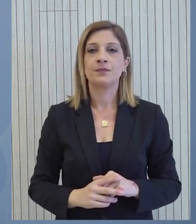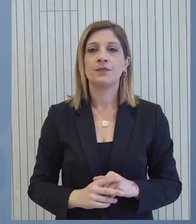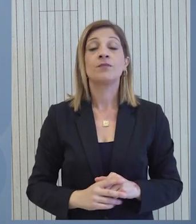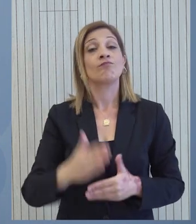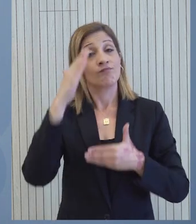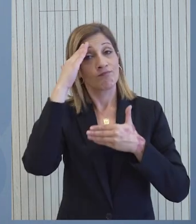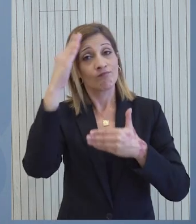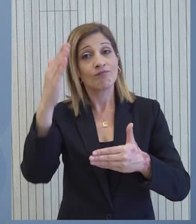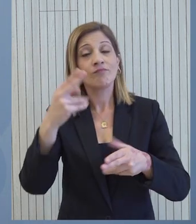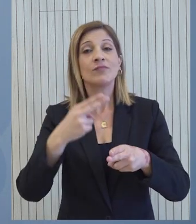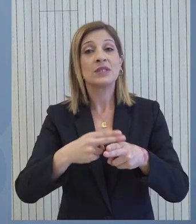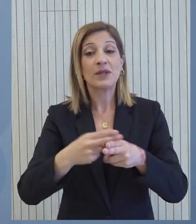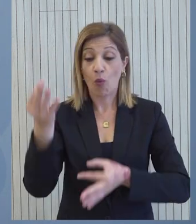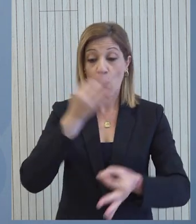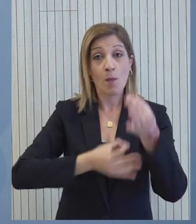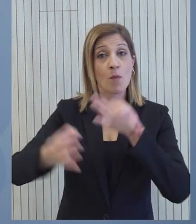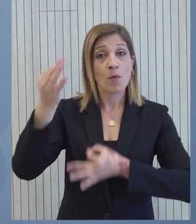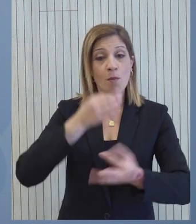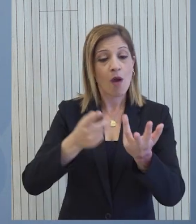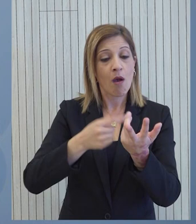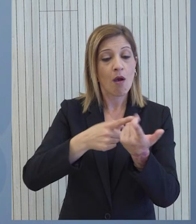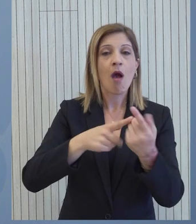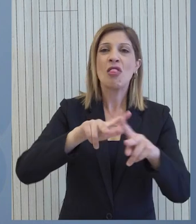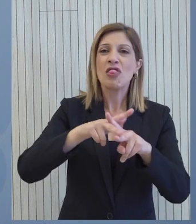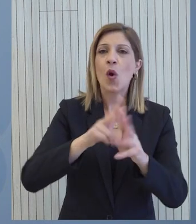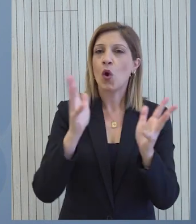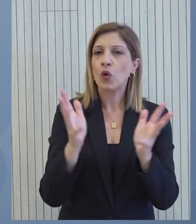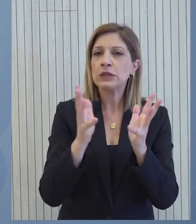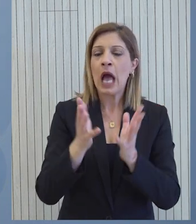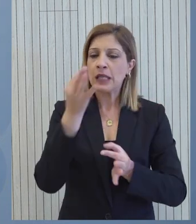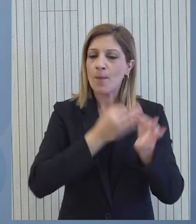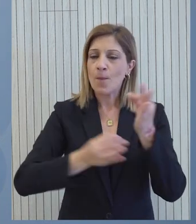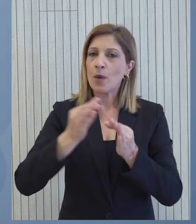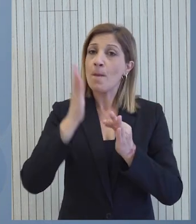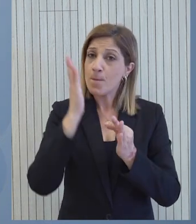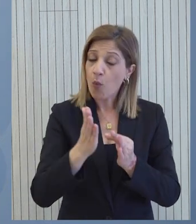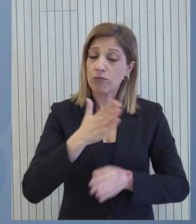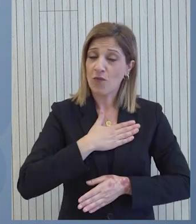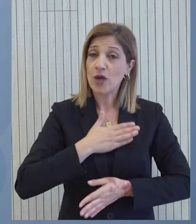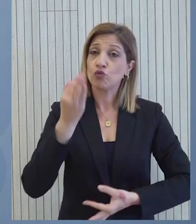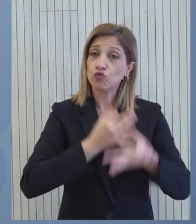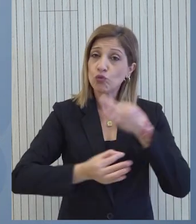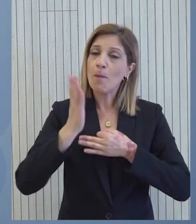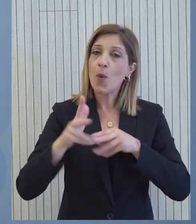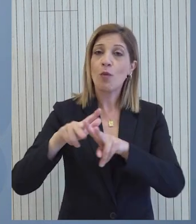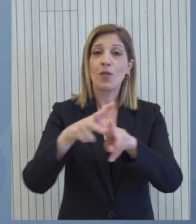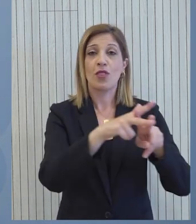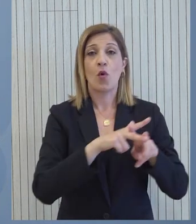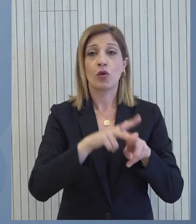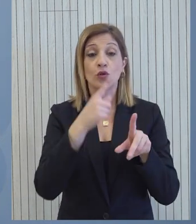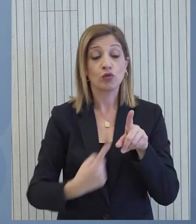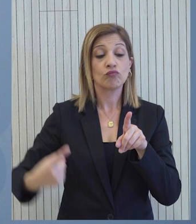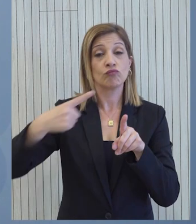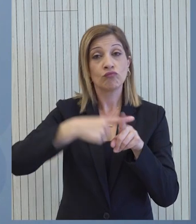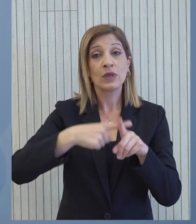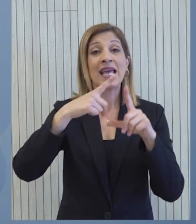Χαιρετίζουμε τις παρατηρήσεις και τις συστάσεις τόσο του προσωπικού όσο και των εκτελεστικών διευθυντών του Διεθνούς Νοηματικού Ταμείου. Σημειώνουμε την